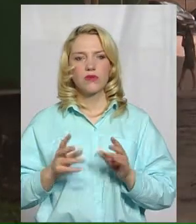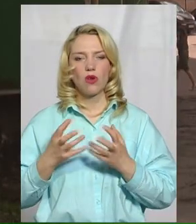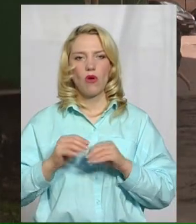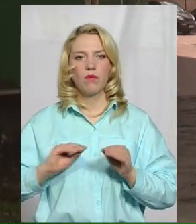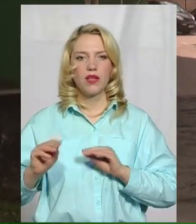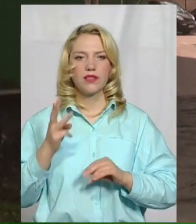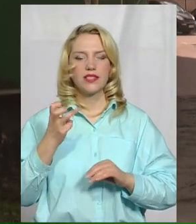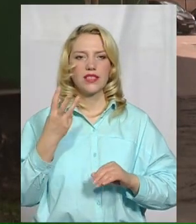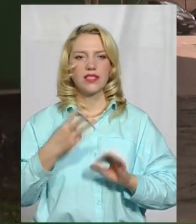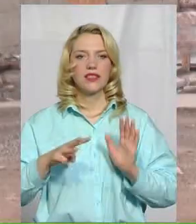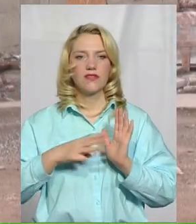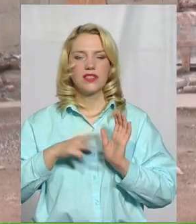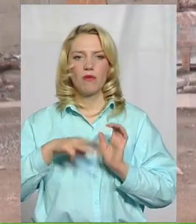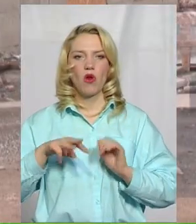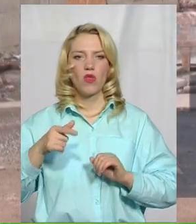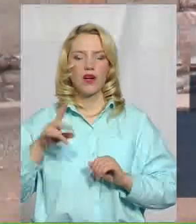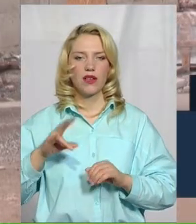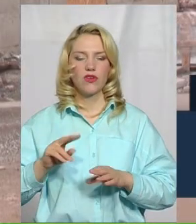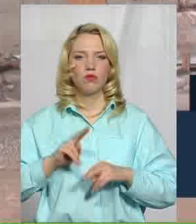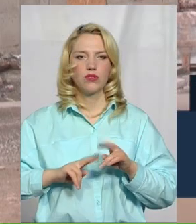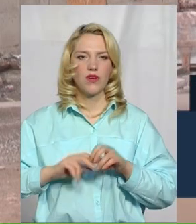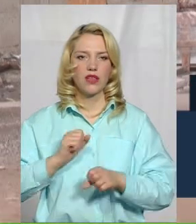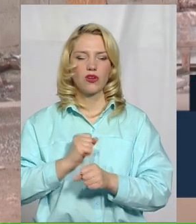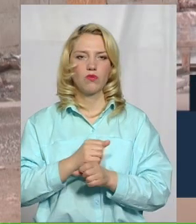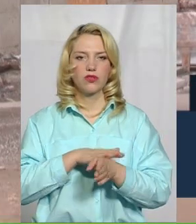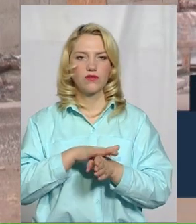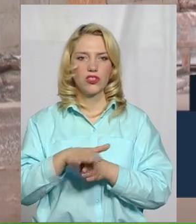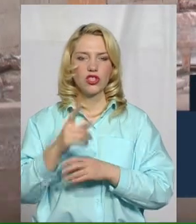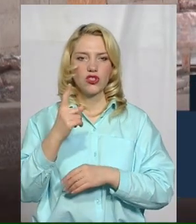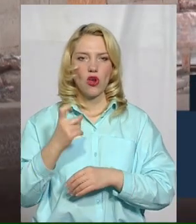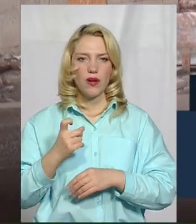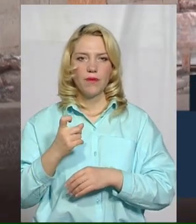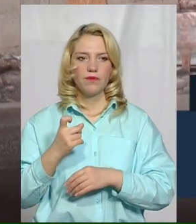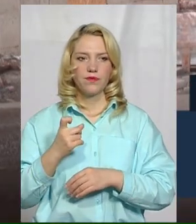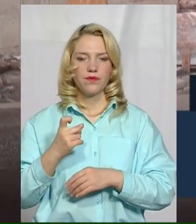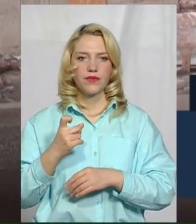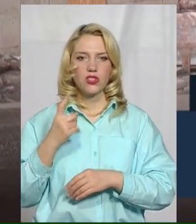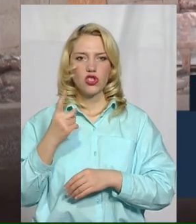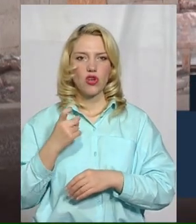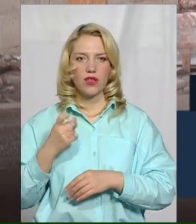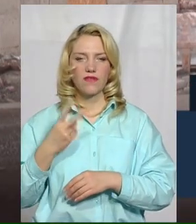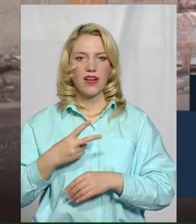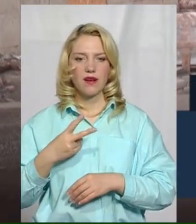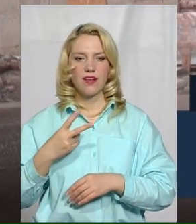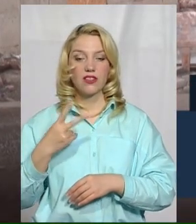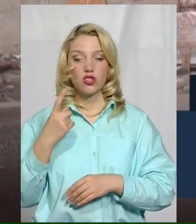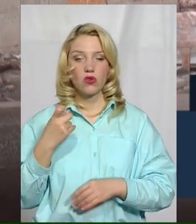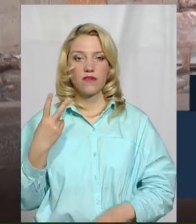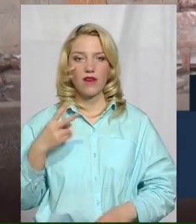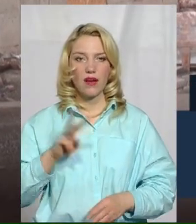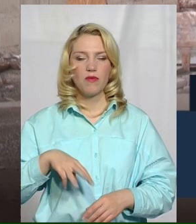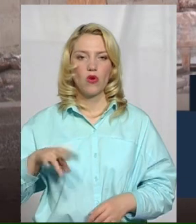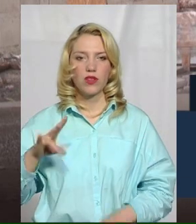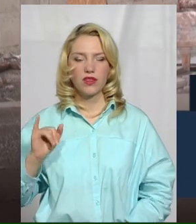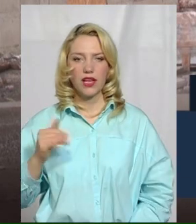338 мільйонів гривень. Будівельних робіт виконано 102 мільйони, а